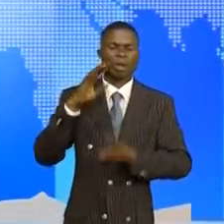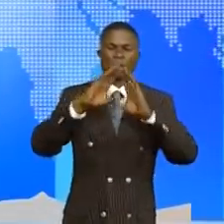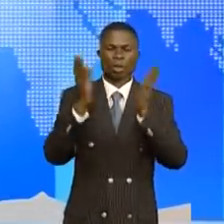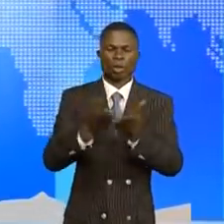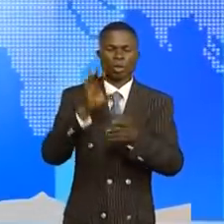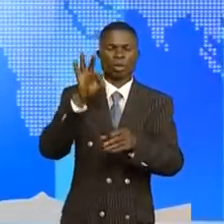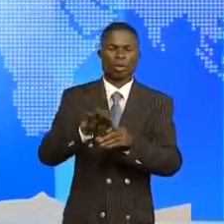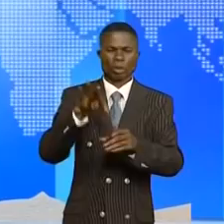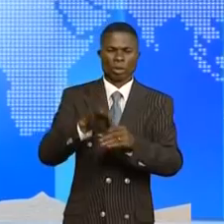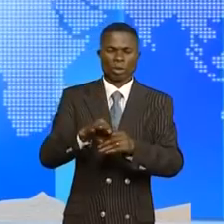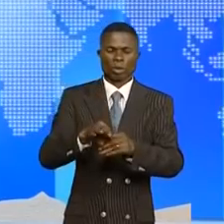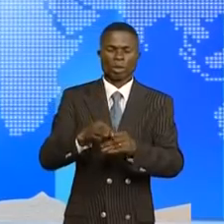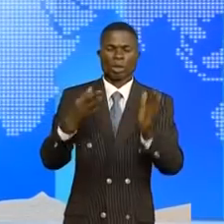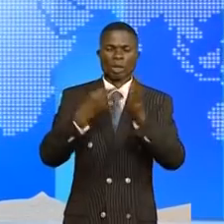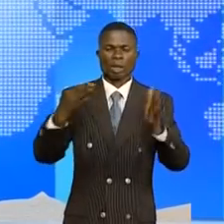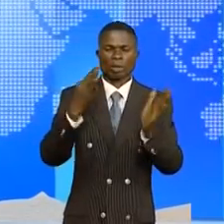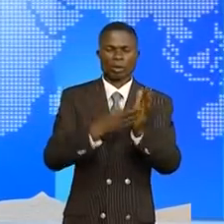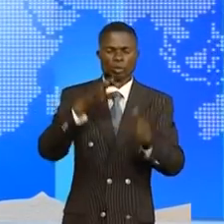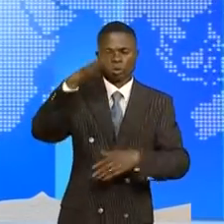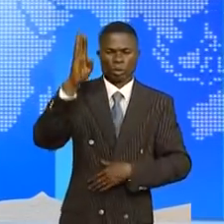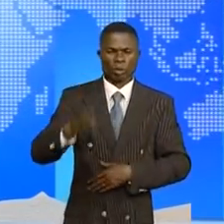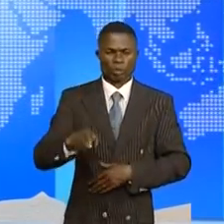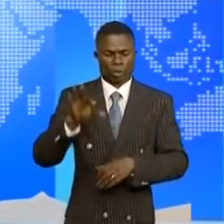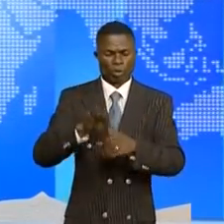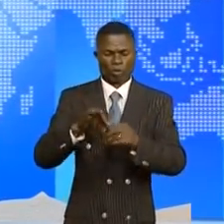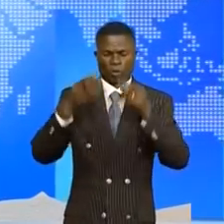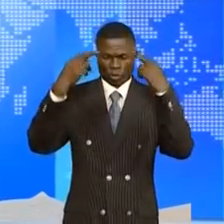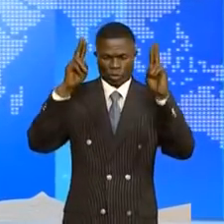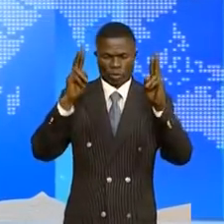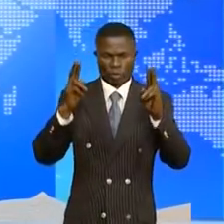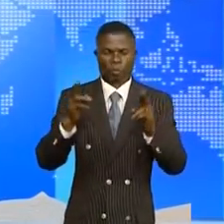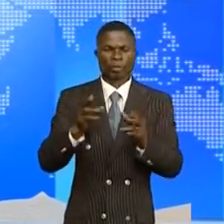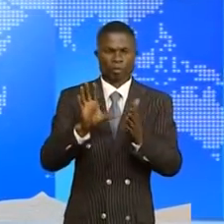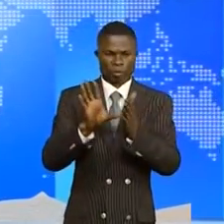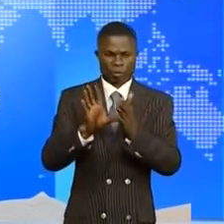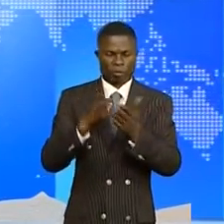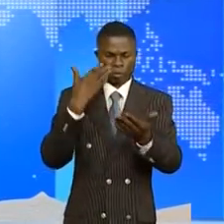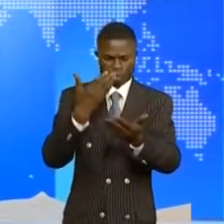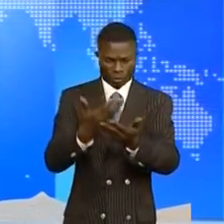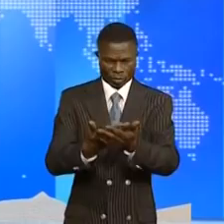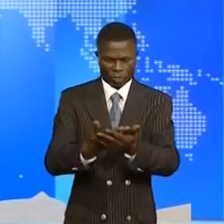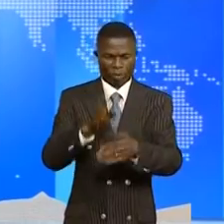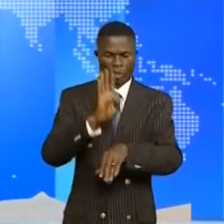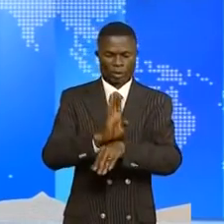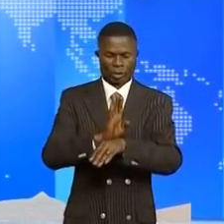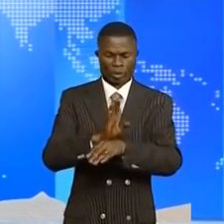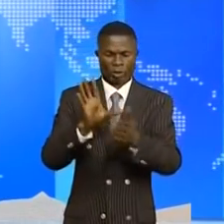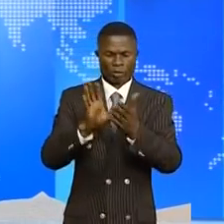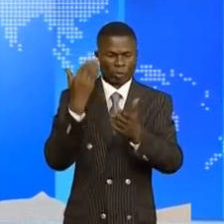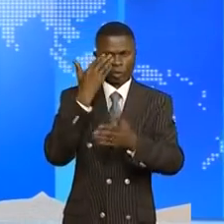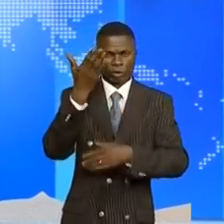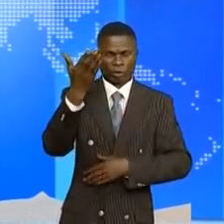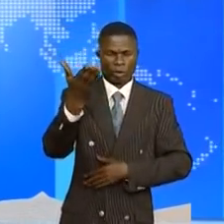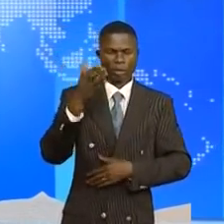électorale avec plus de 88% de souffrage. Retour sur l'arrivée du chef de l'état au Congo-Brazzaville par Pierre